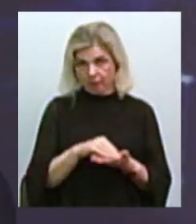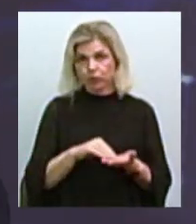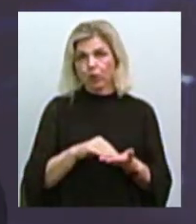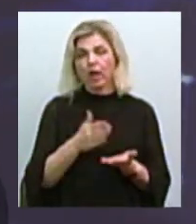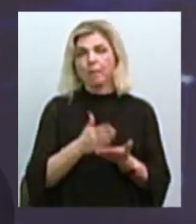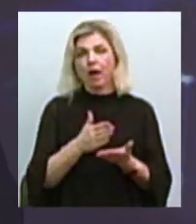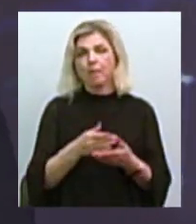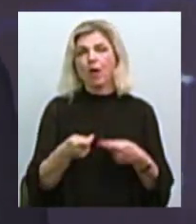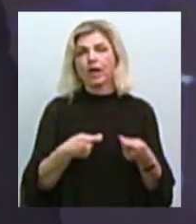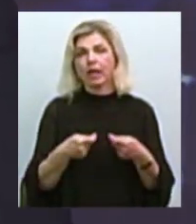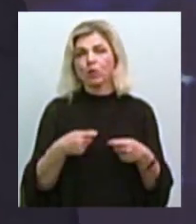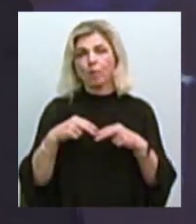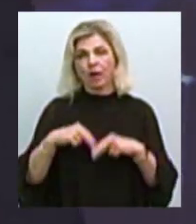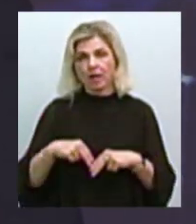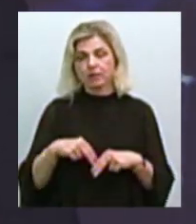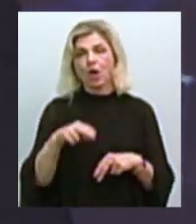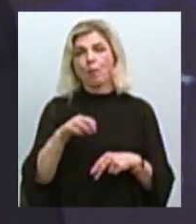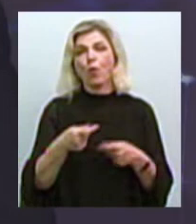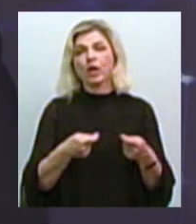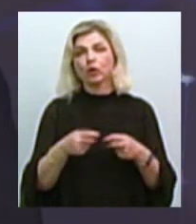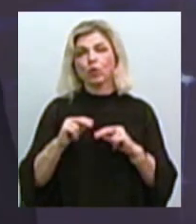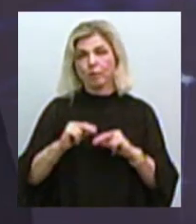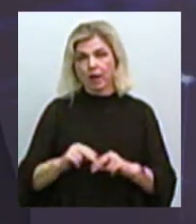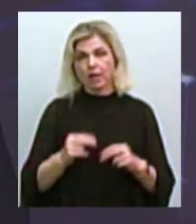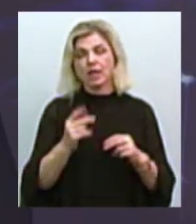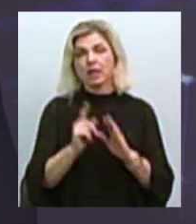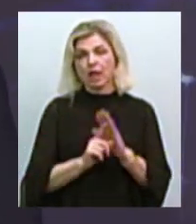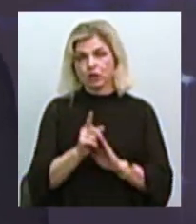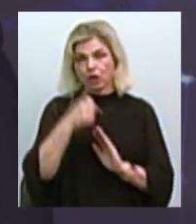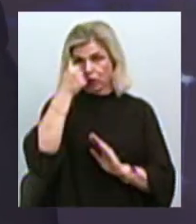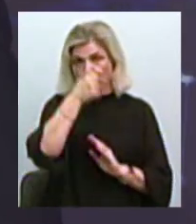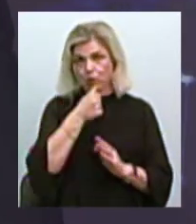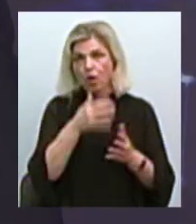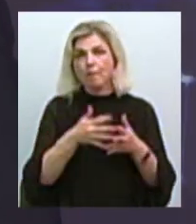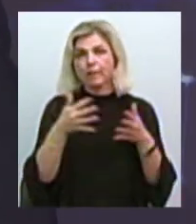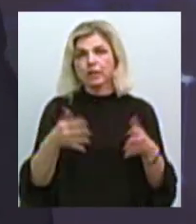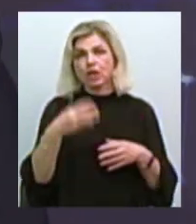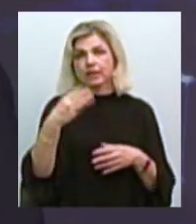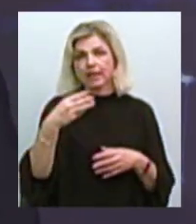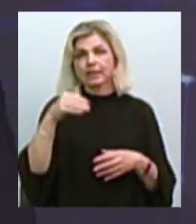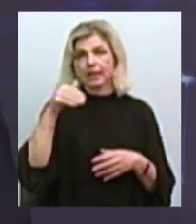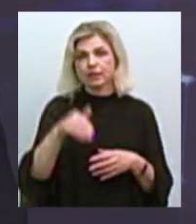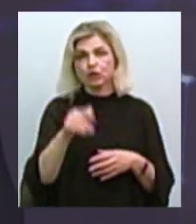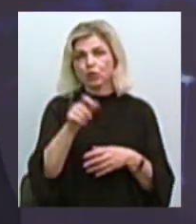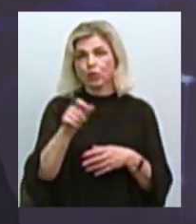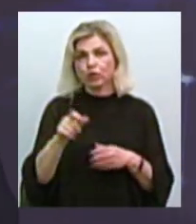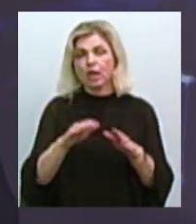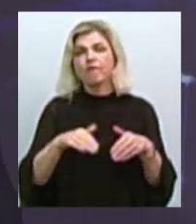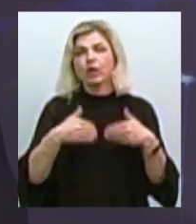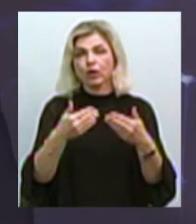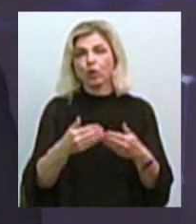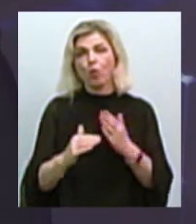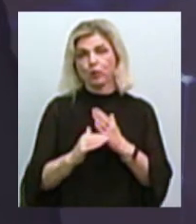ринок праці, по ринку праці, на сьогодні з початку року, щоб переглядати, більше 30 тисяч осіб звернулись до нас за